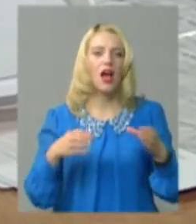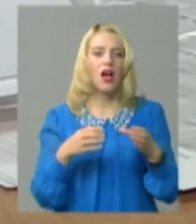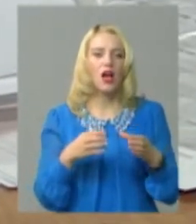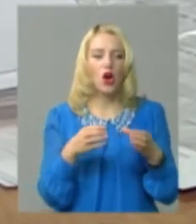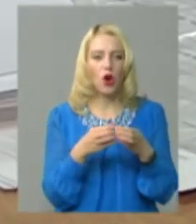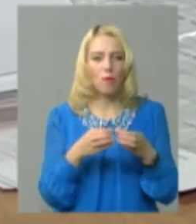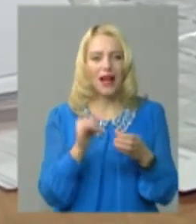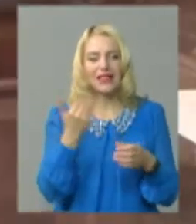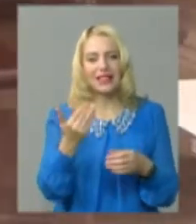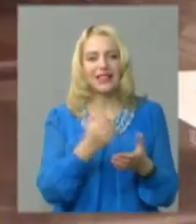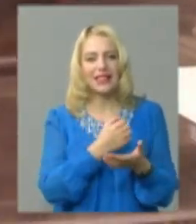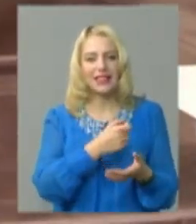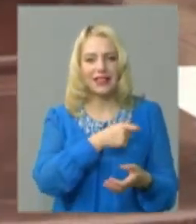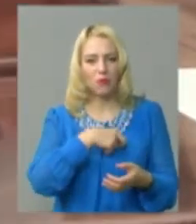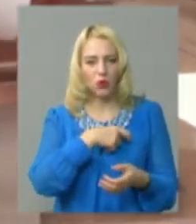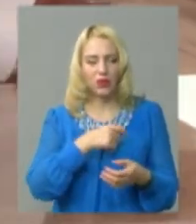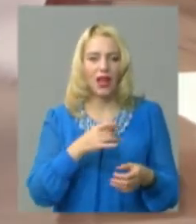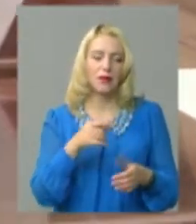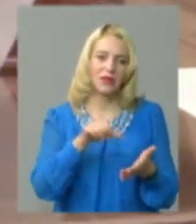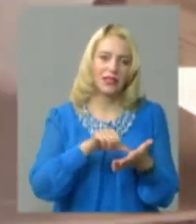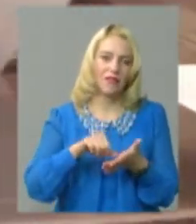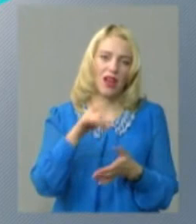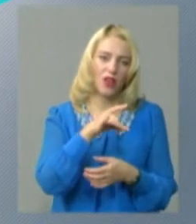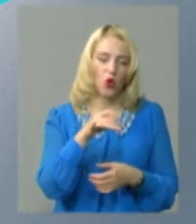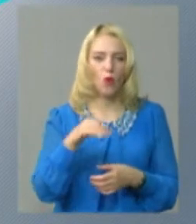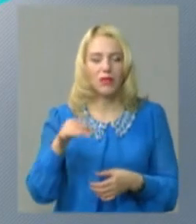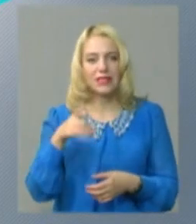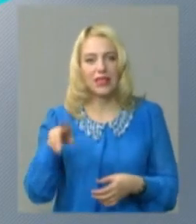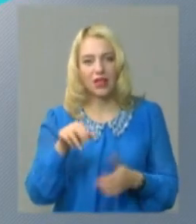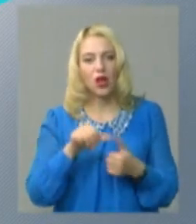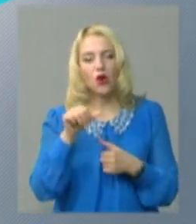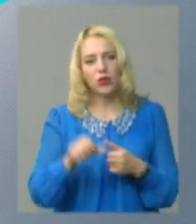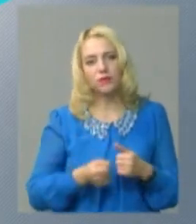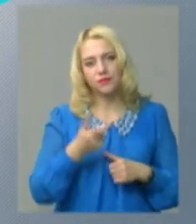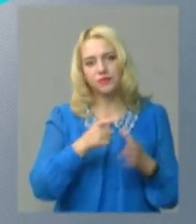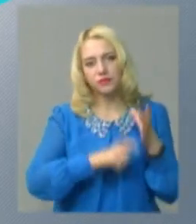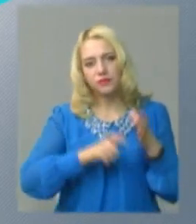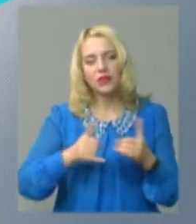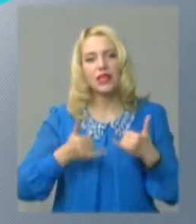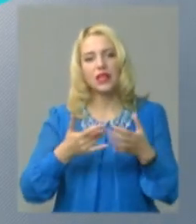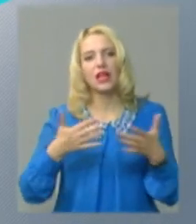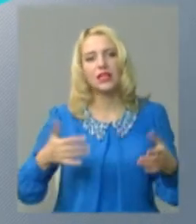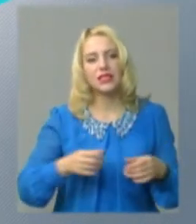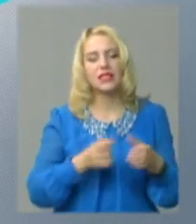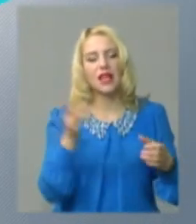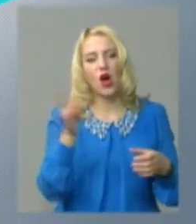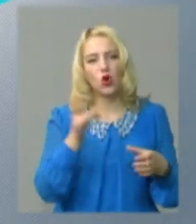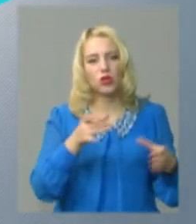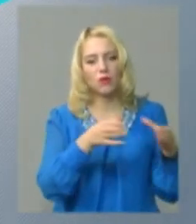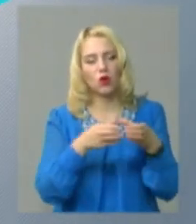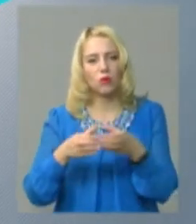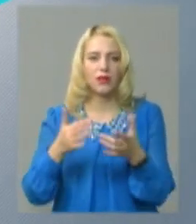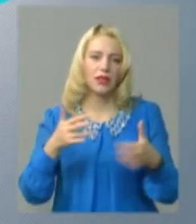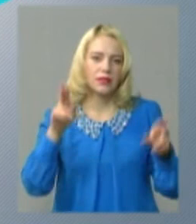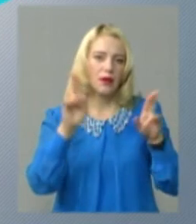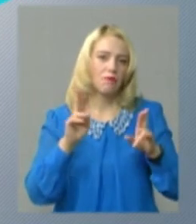депутатів, а ще представників дорайонної та обласної рад. Окрім кількості бюлетенів, для різних за розміром громад різні й